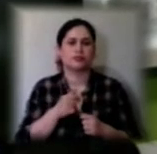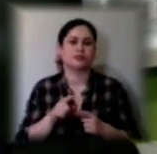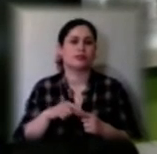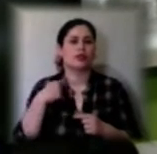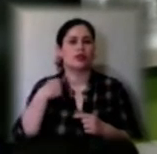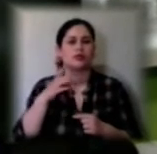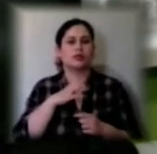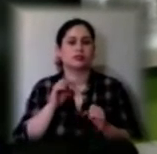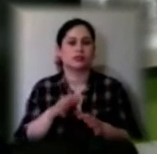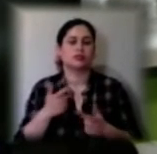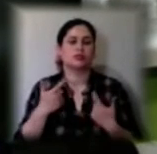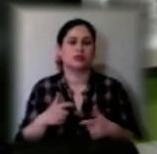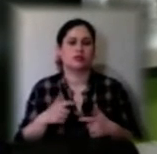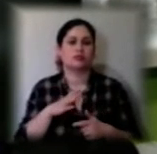іспит.